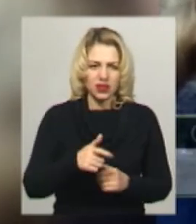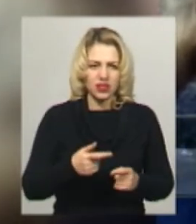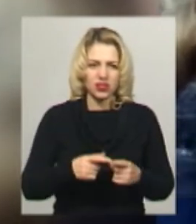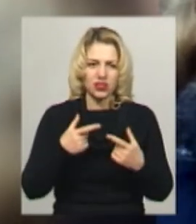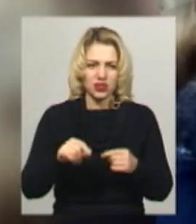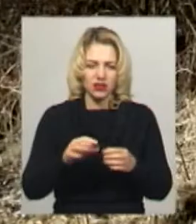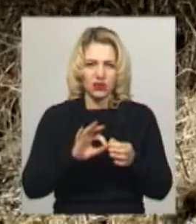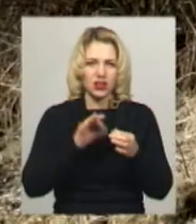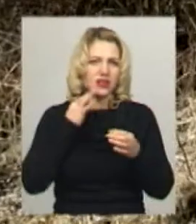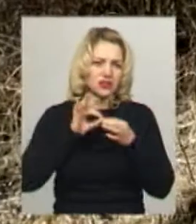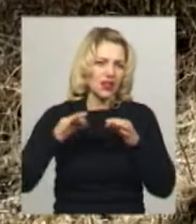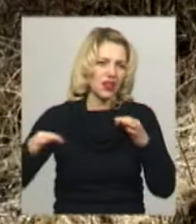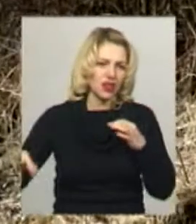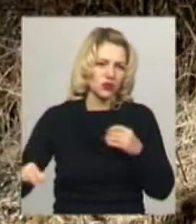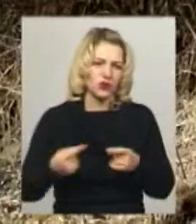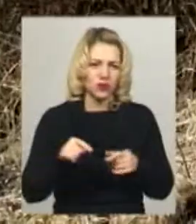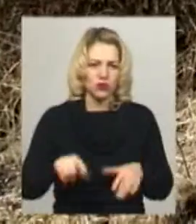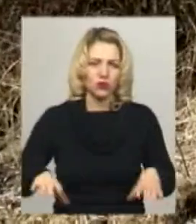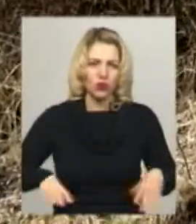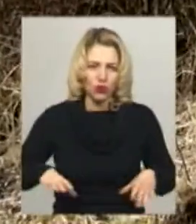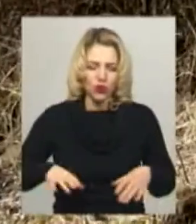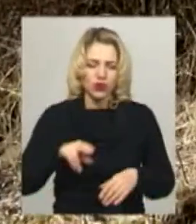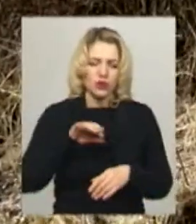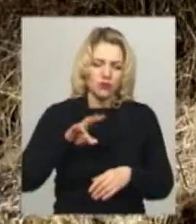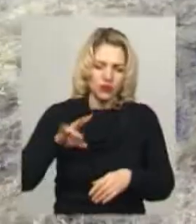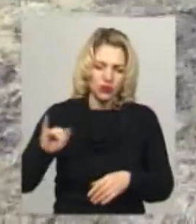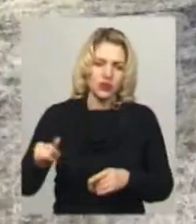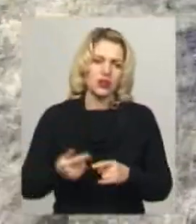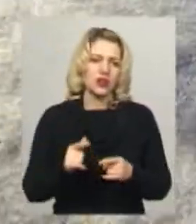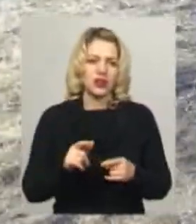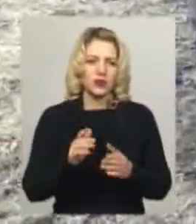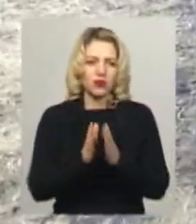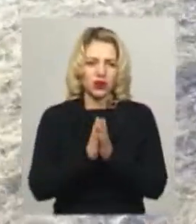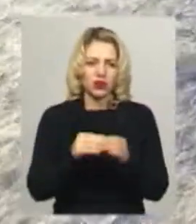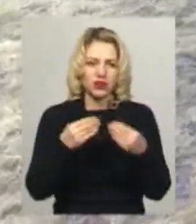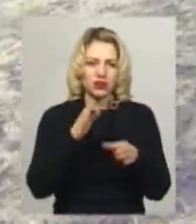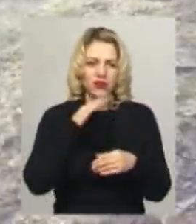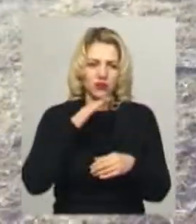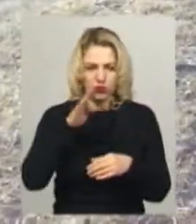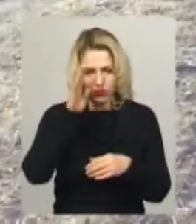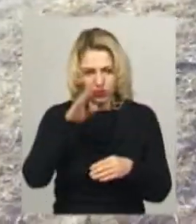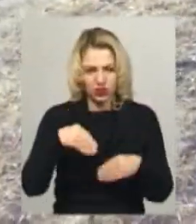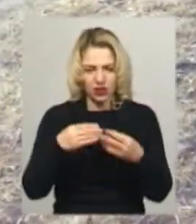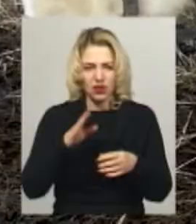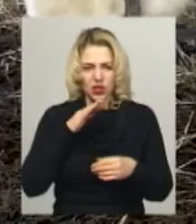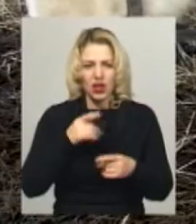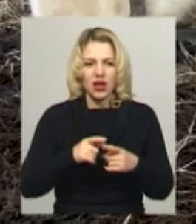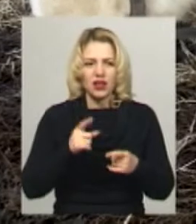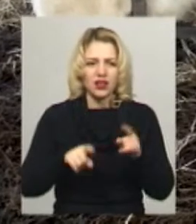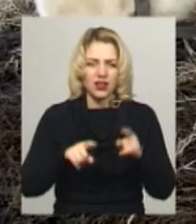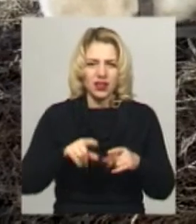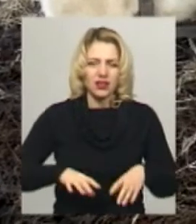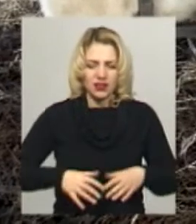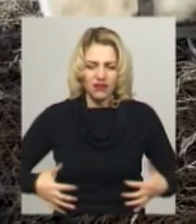ланцюгами. Тут знаходяться поні та частина коней. На прохання волонтерів дати тваринам води, чоловік їх напуває. Деякі тварини лежать на